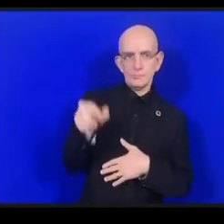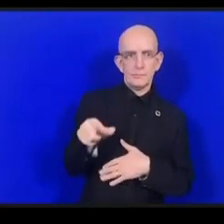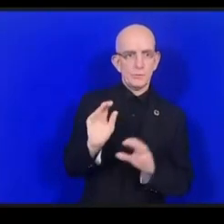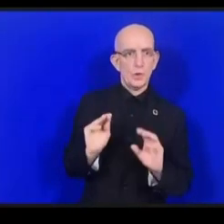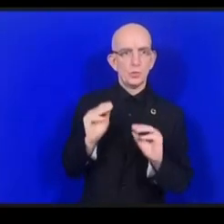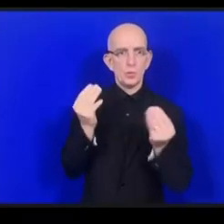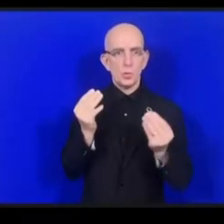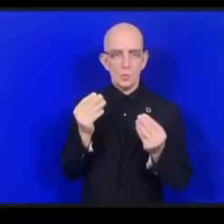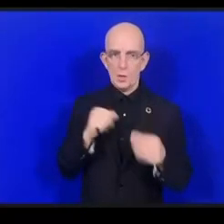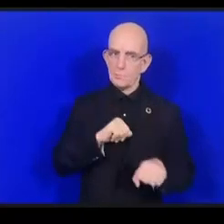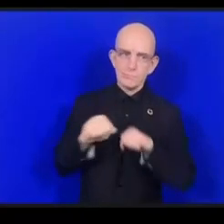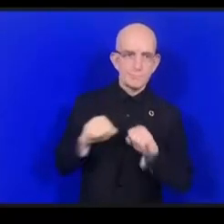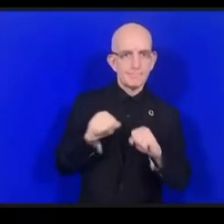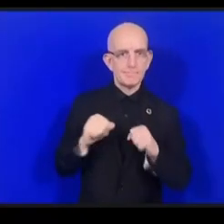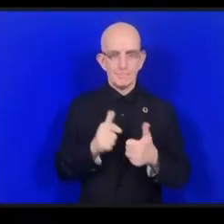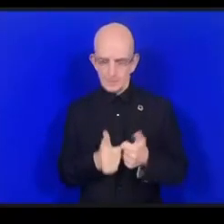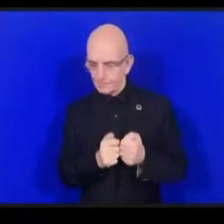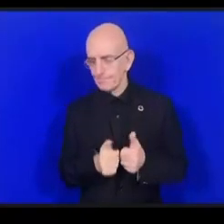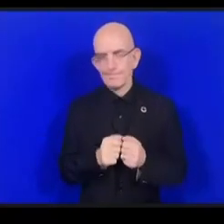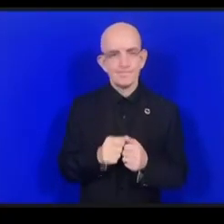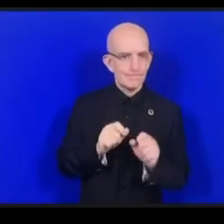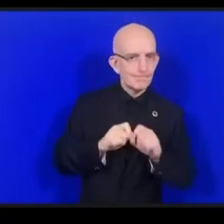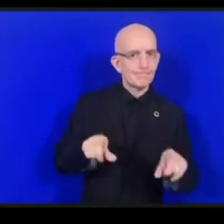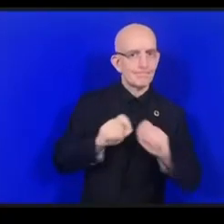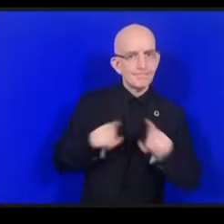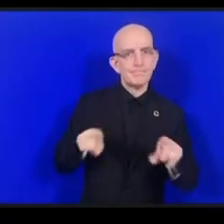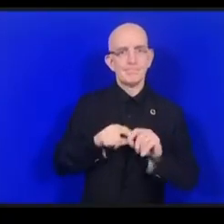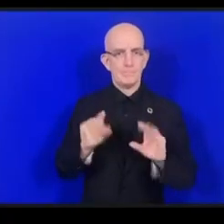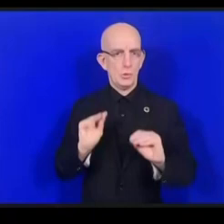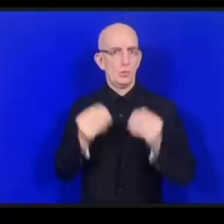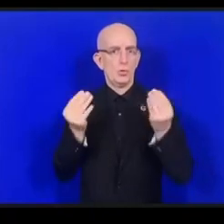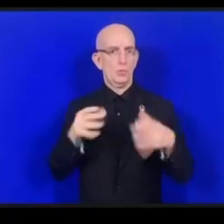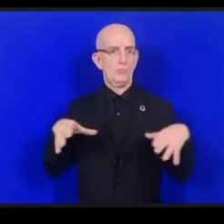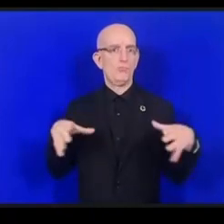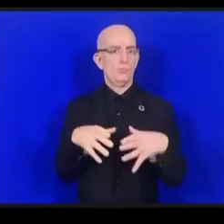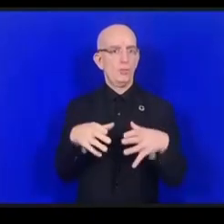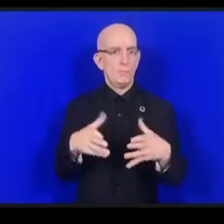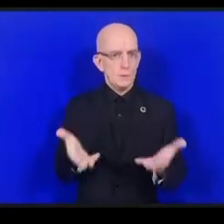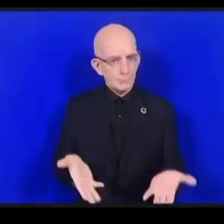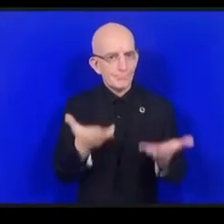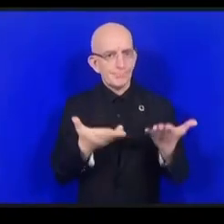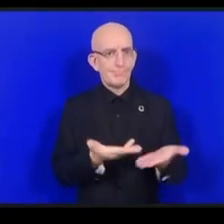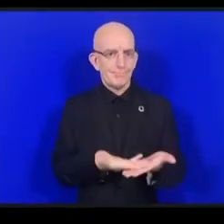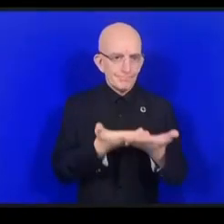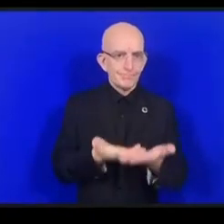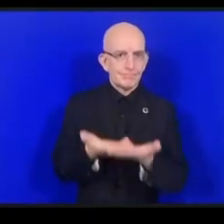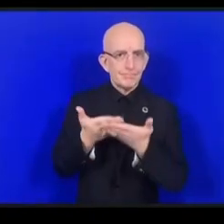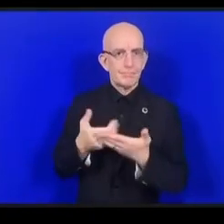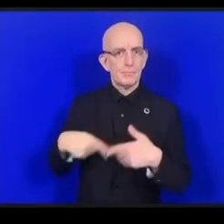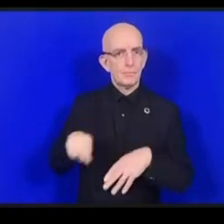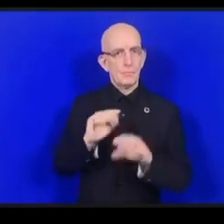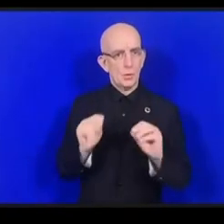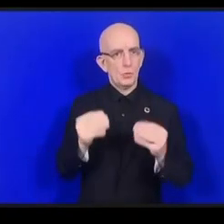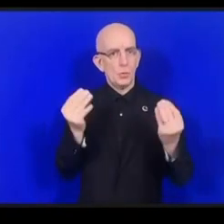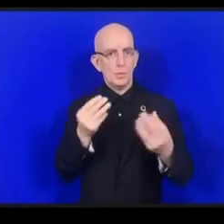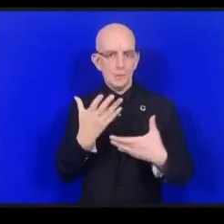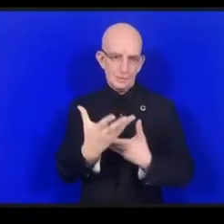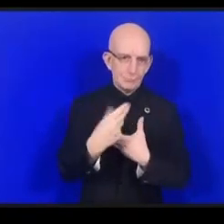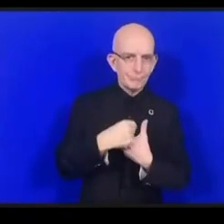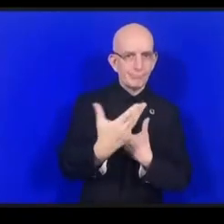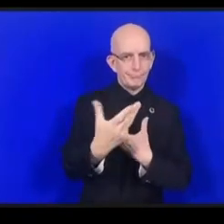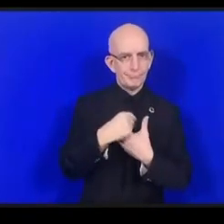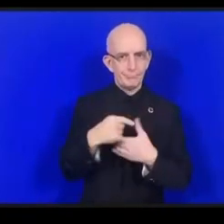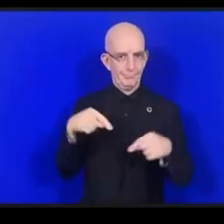وأيضا هناك أشكال من العمل التي تتم عبر الإنترنت أنا عضو في